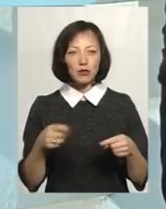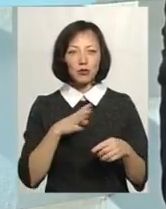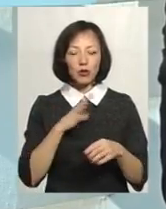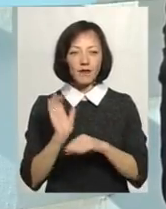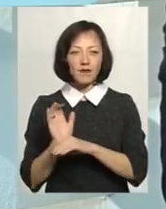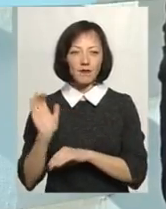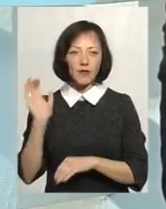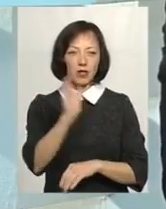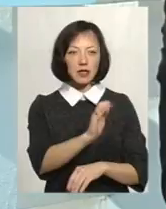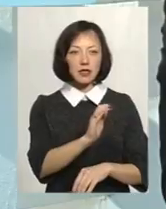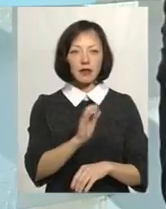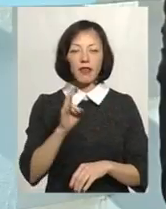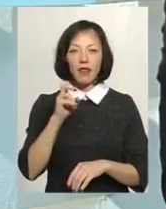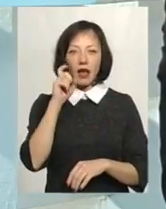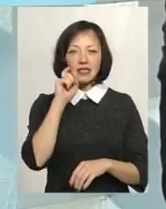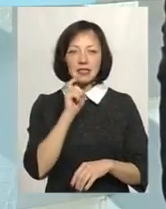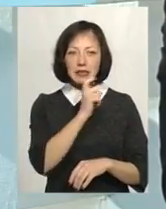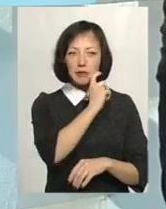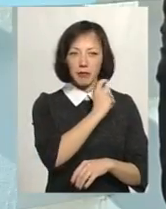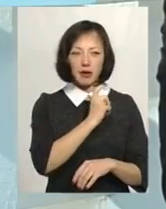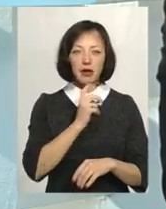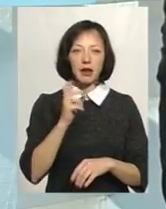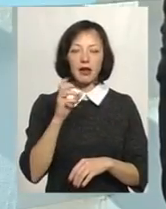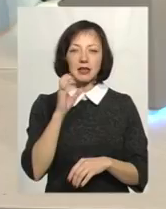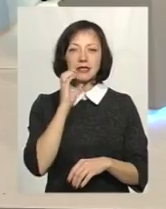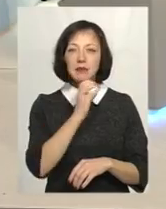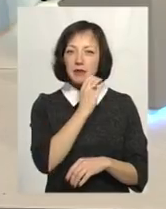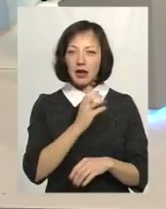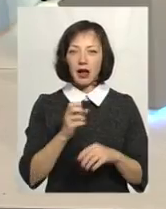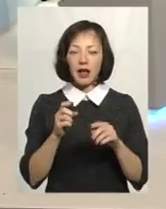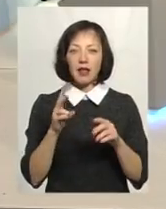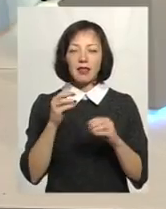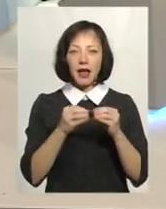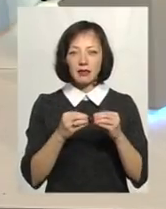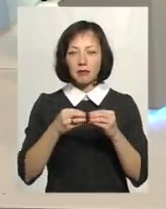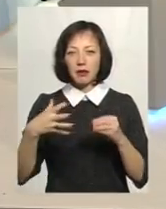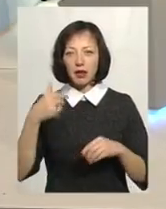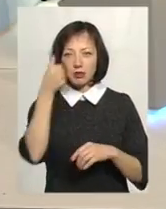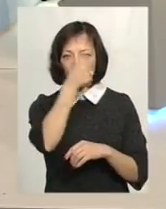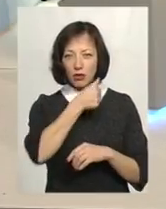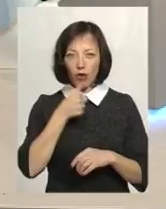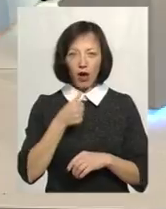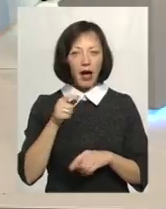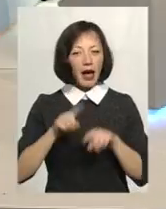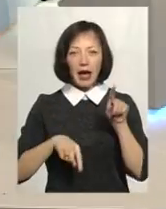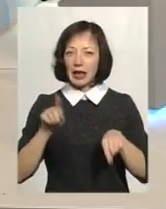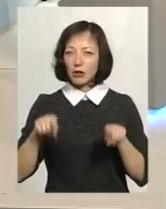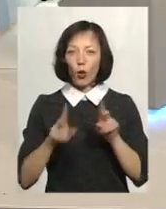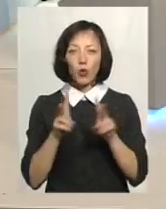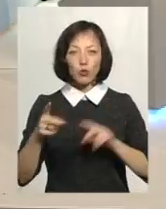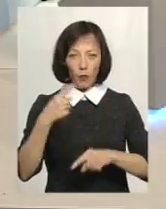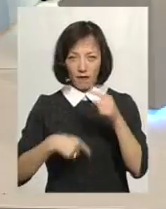відіслані на Сибір, на реабілітацію 10-15 років і рідко хто повернувся.